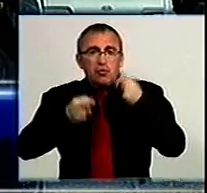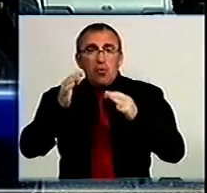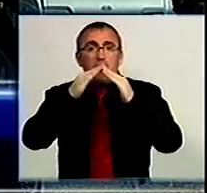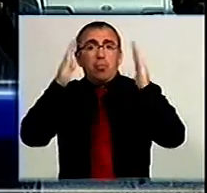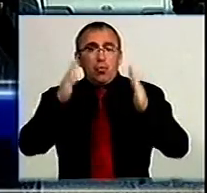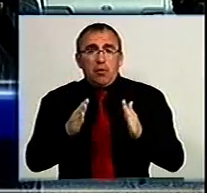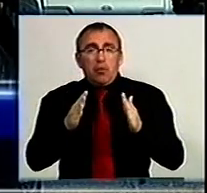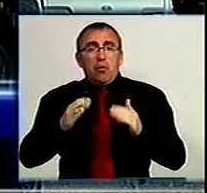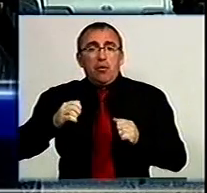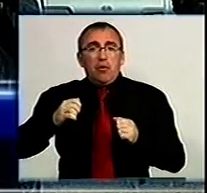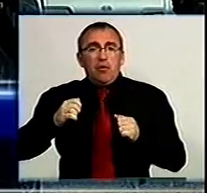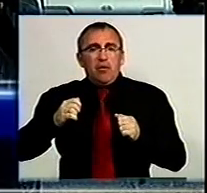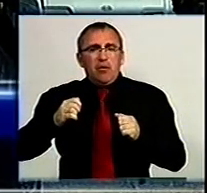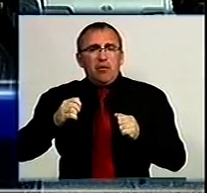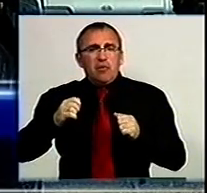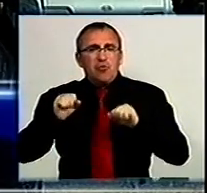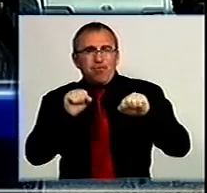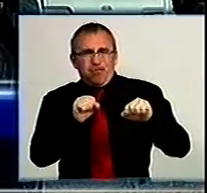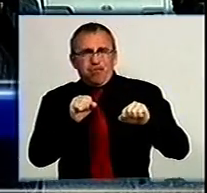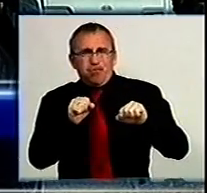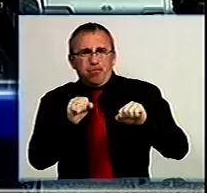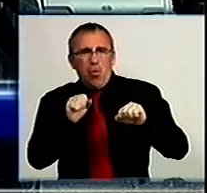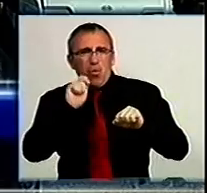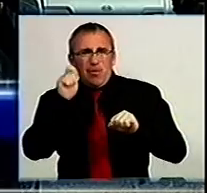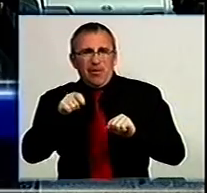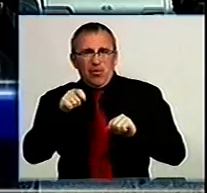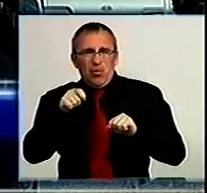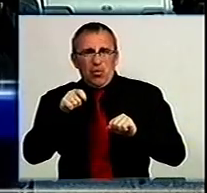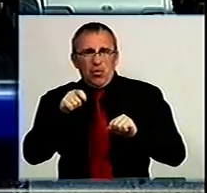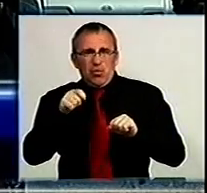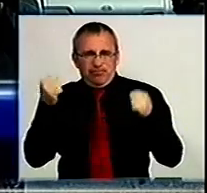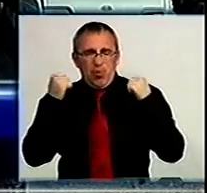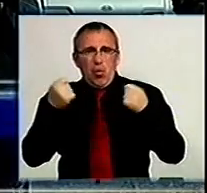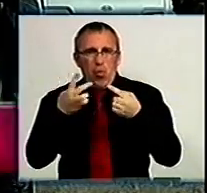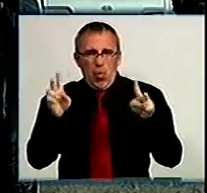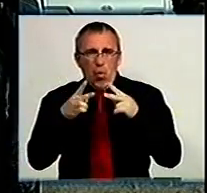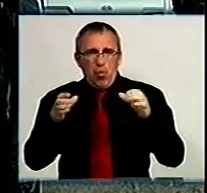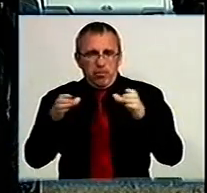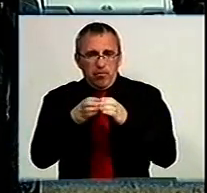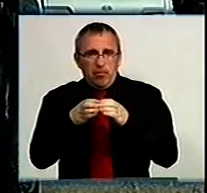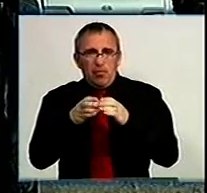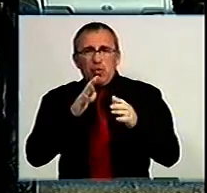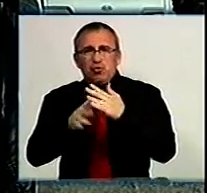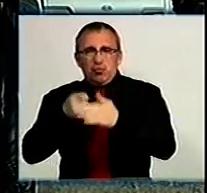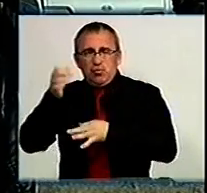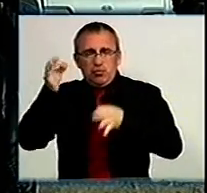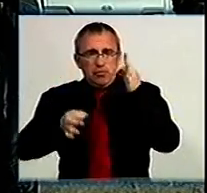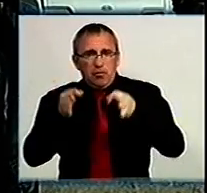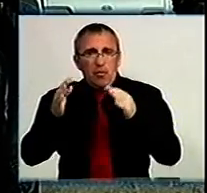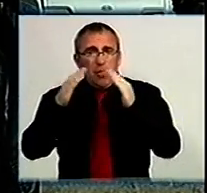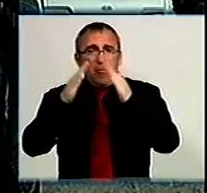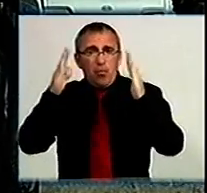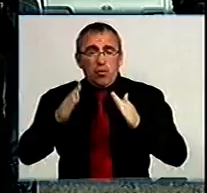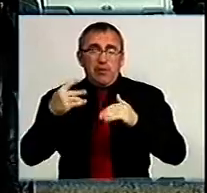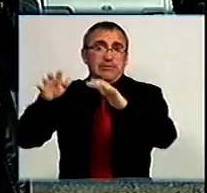належить товаришу сприяння обороні України, спортивно-технічного клубу. Є ухвала про відміну суду першої інстанції, але ми будинок не